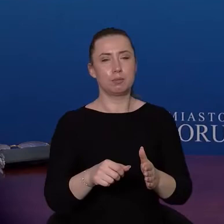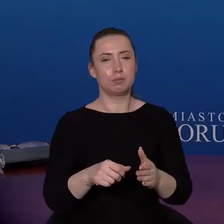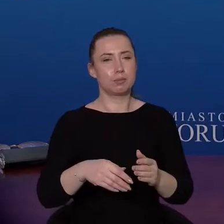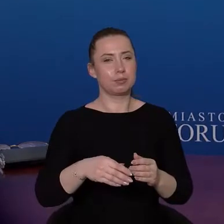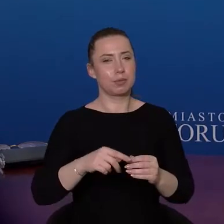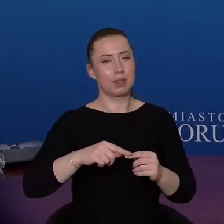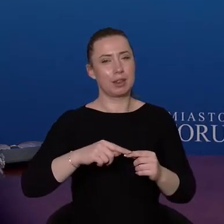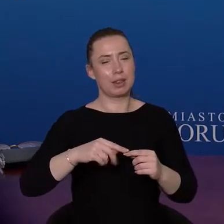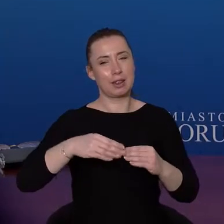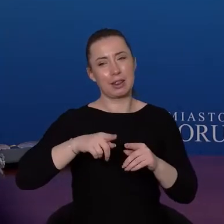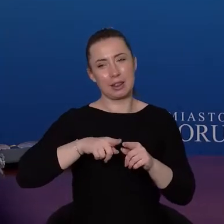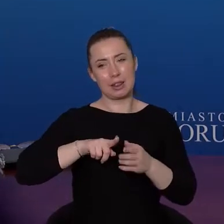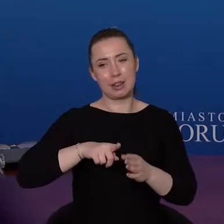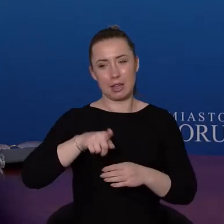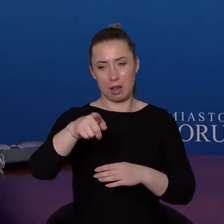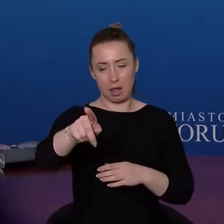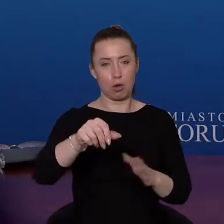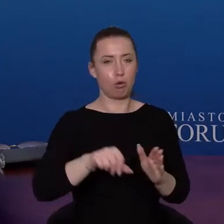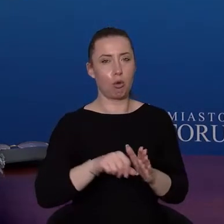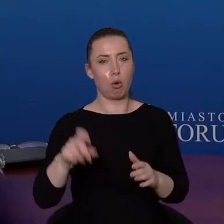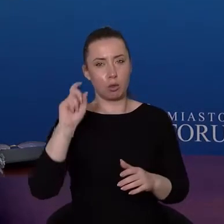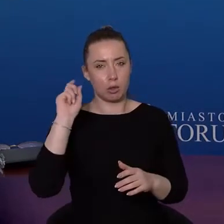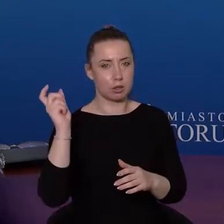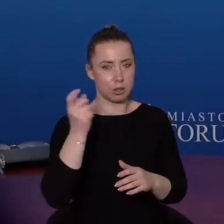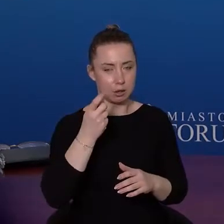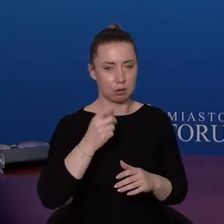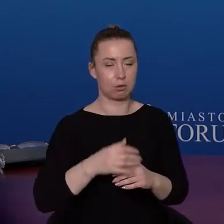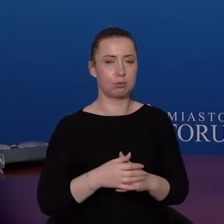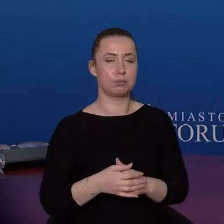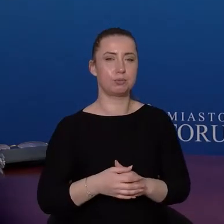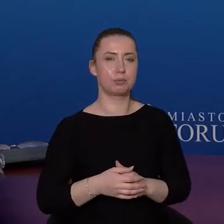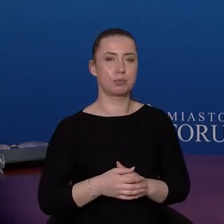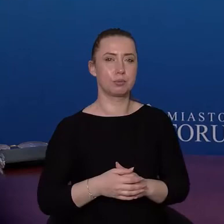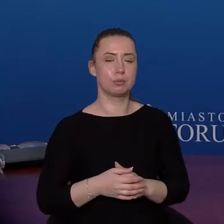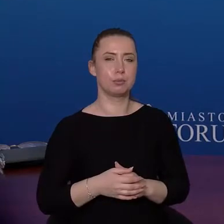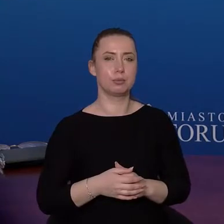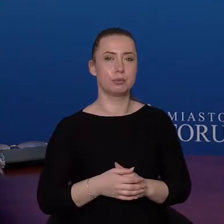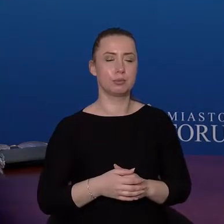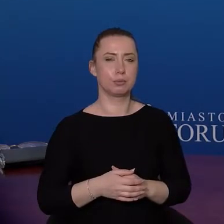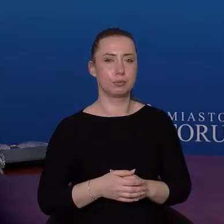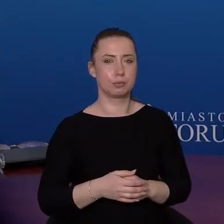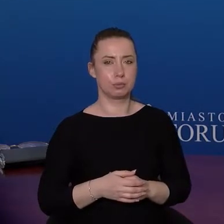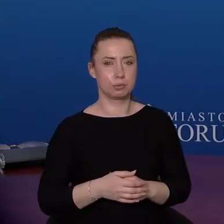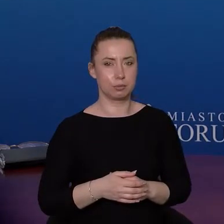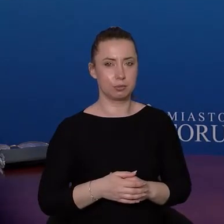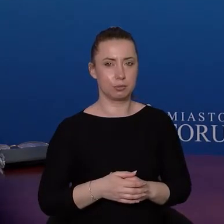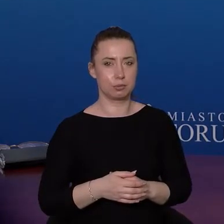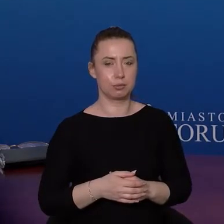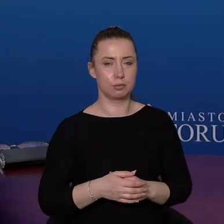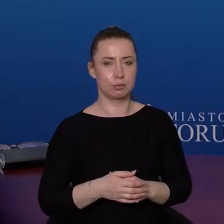miasta w kierunku do właśnie do obszaru miejskiego, zurbanizowanego obszaru miejskiego.